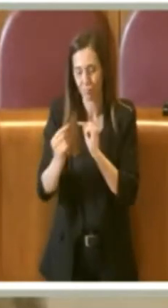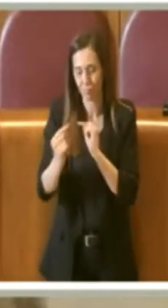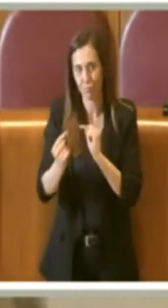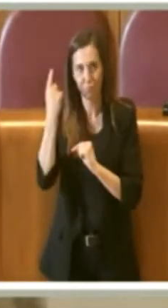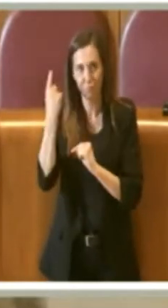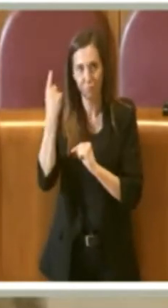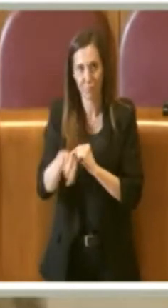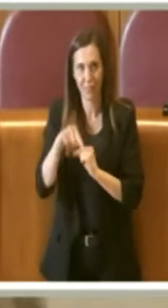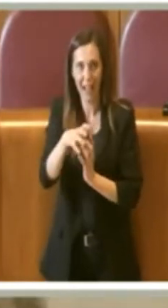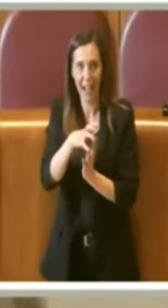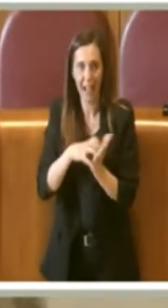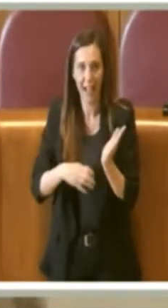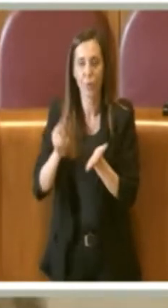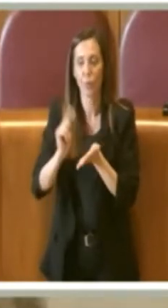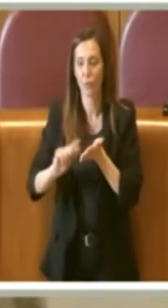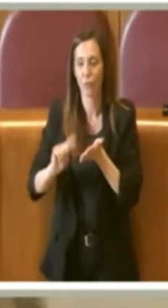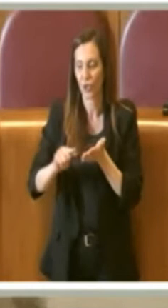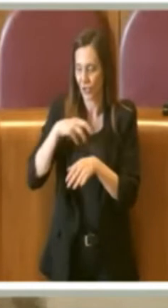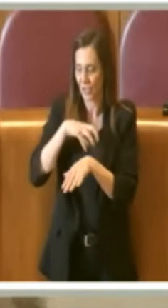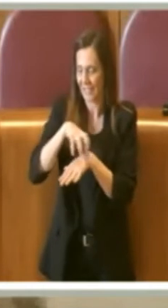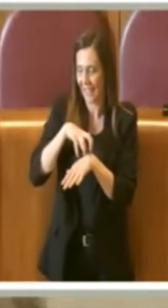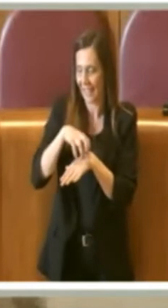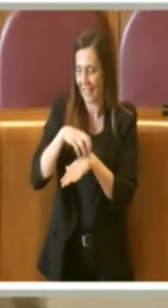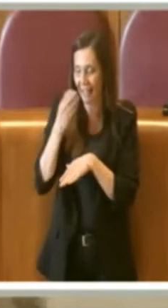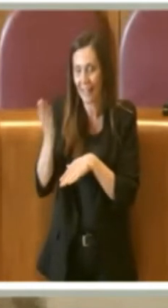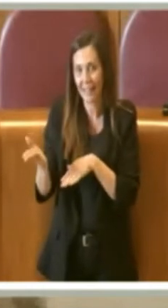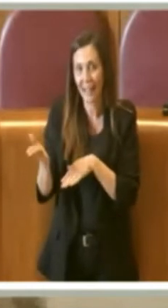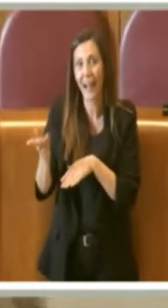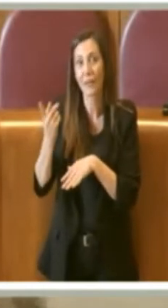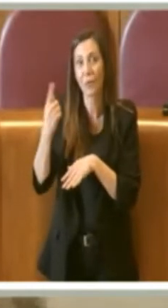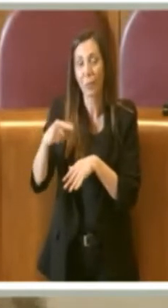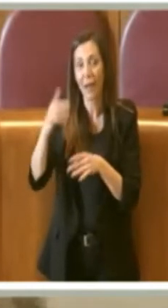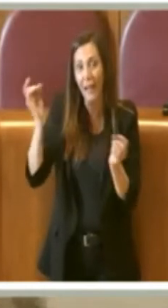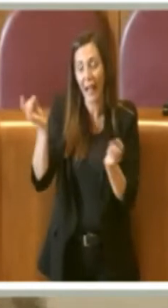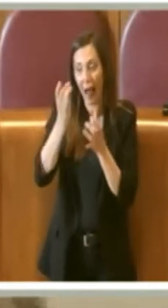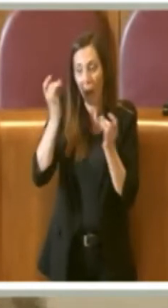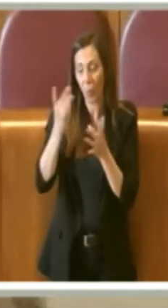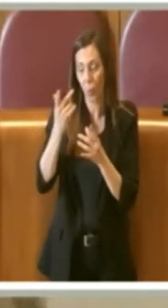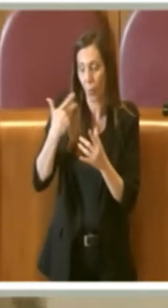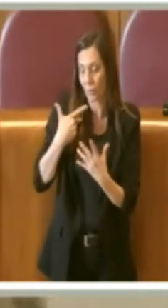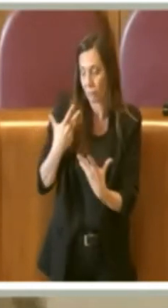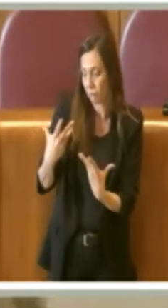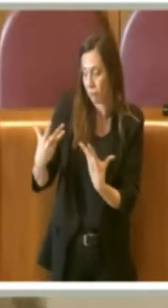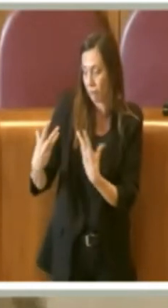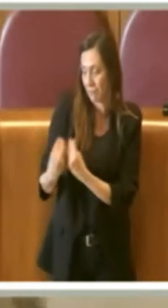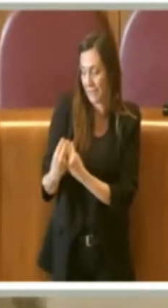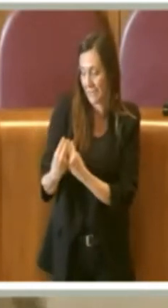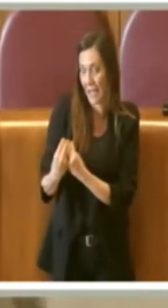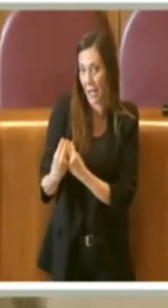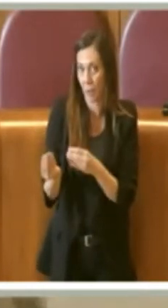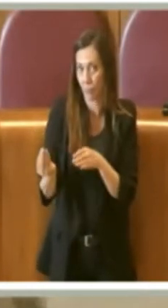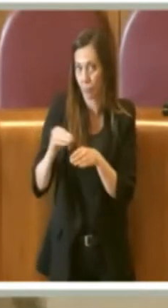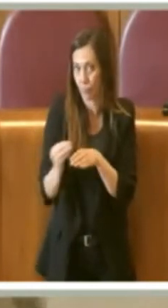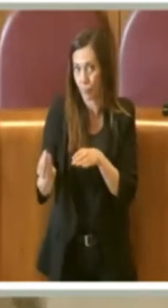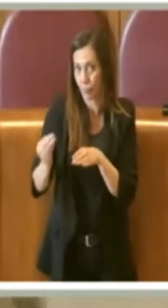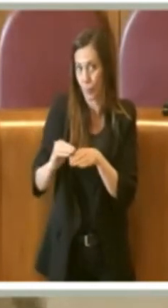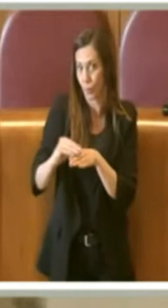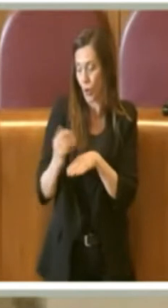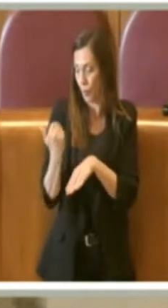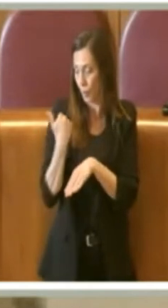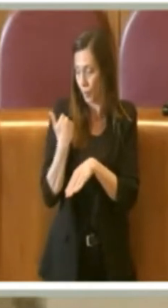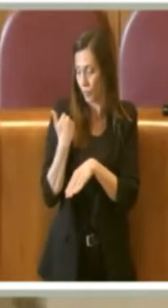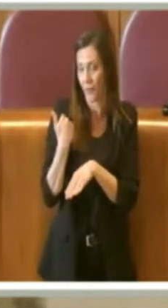atto, gli uffici del Segretariato per alcune integrazioni che abbiamo visto insieme poco fa.